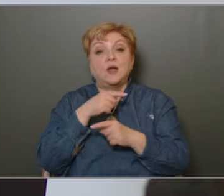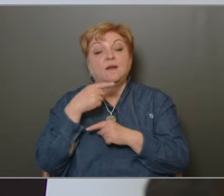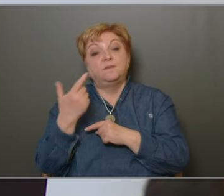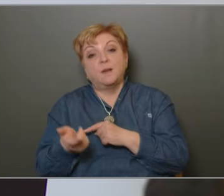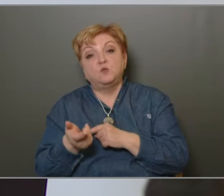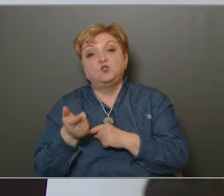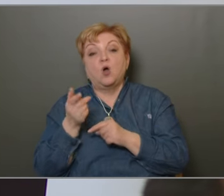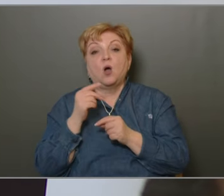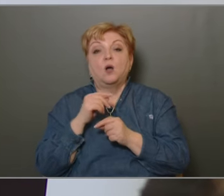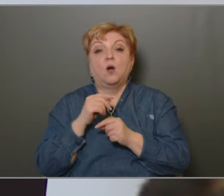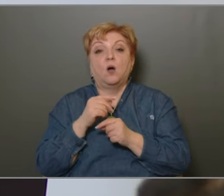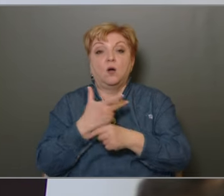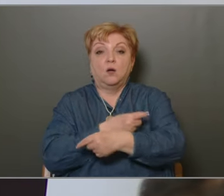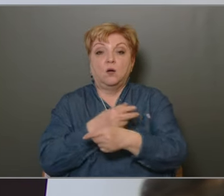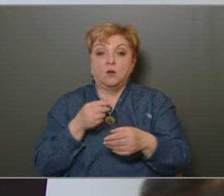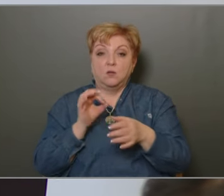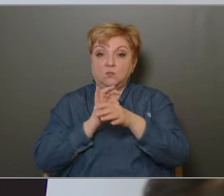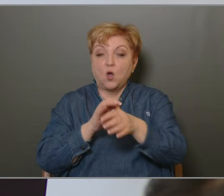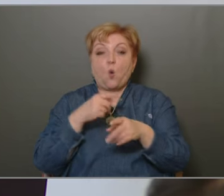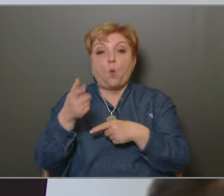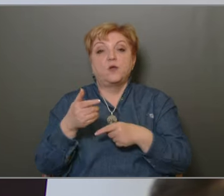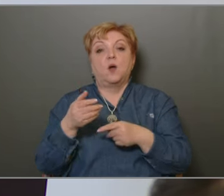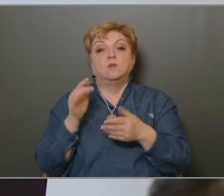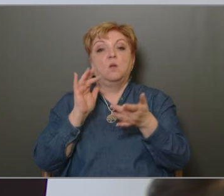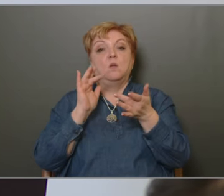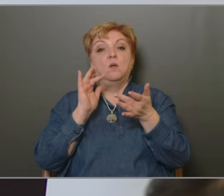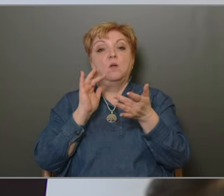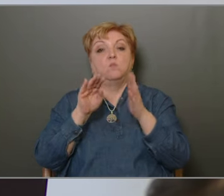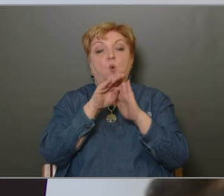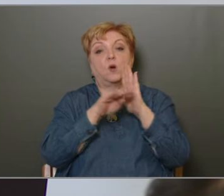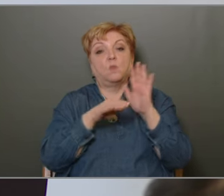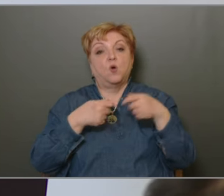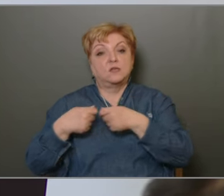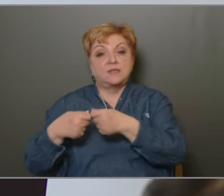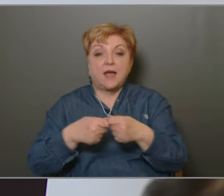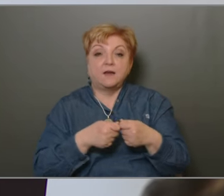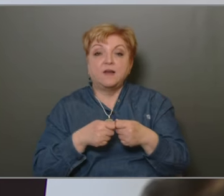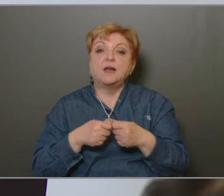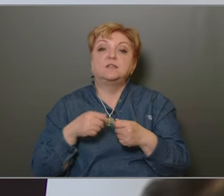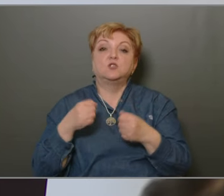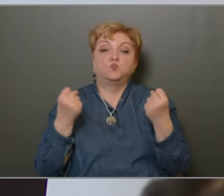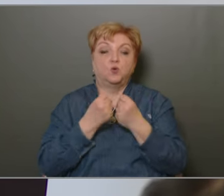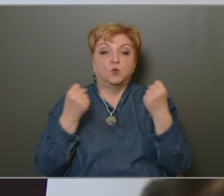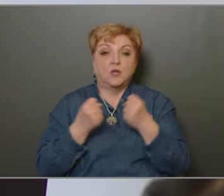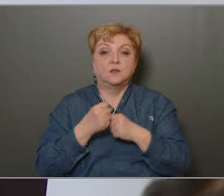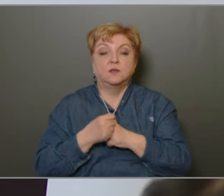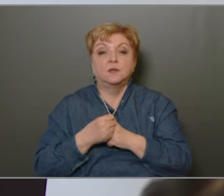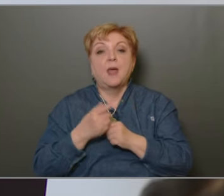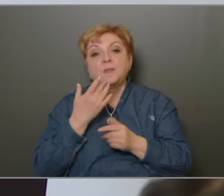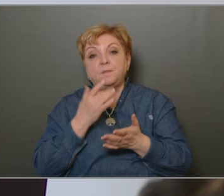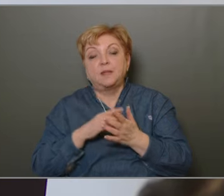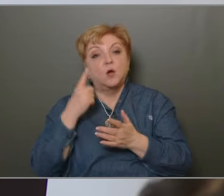operatív szakmai irányítását végzi, hanem olyan innovatív programokat szervez és működtet, mint a tudattörő